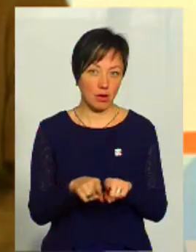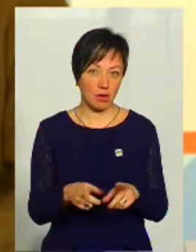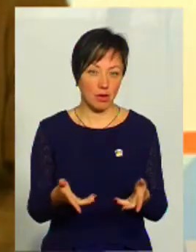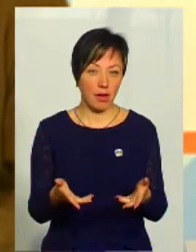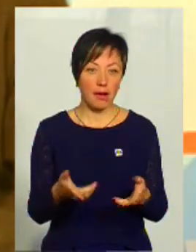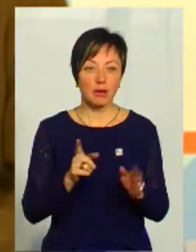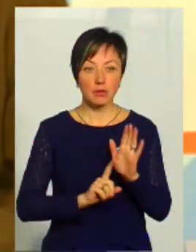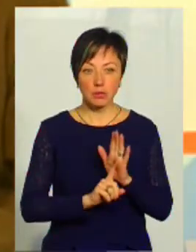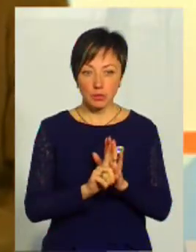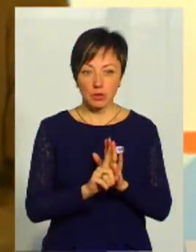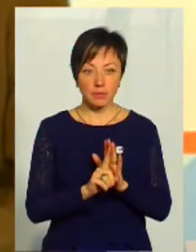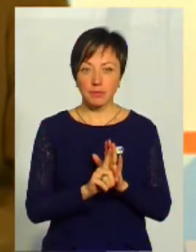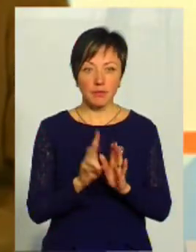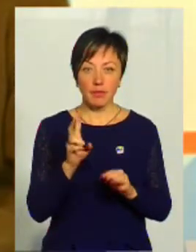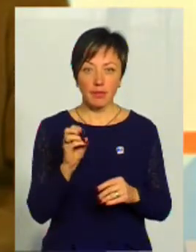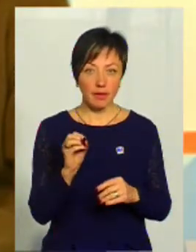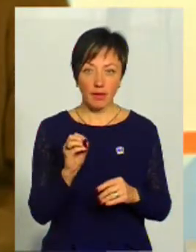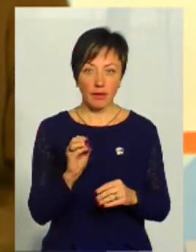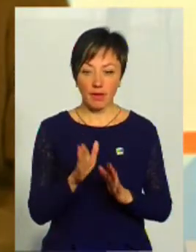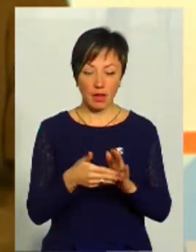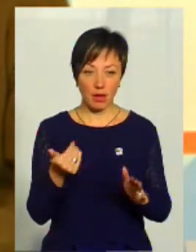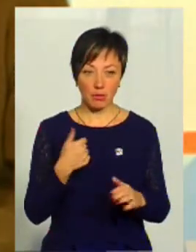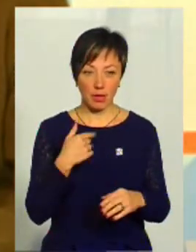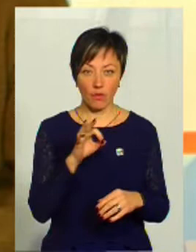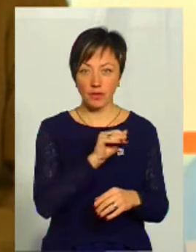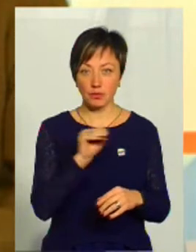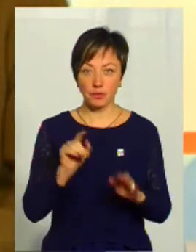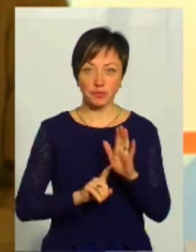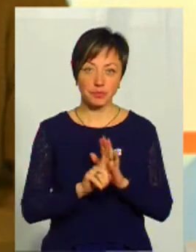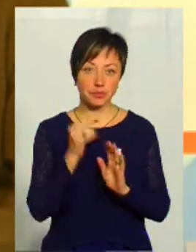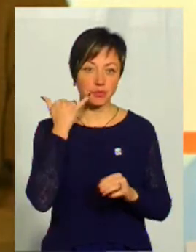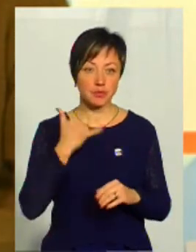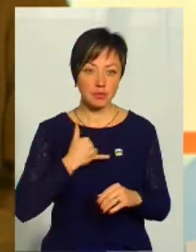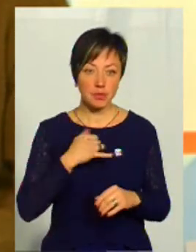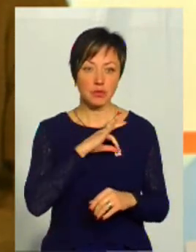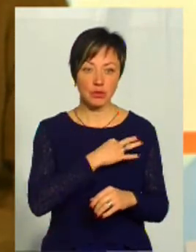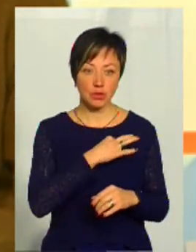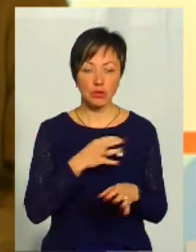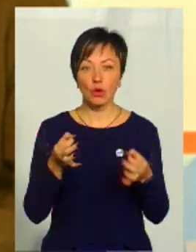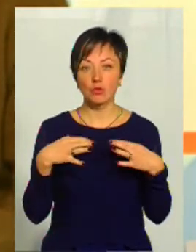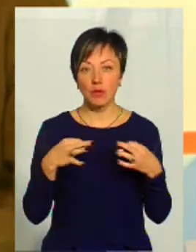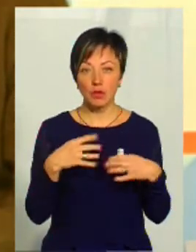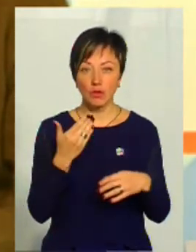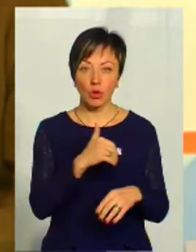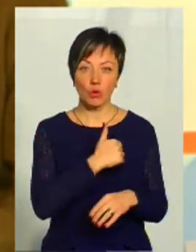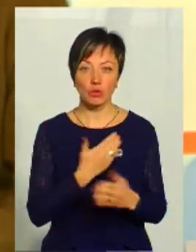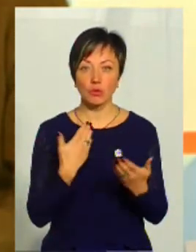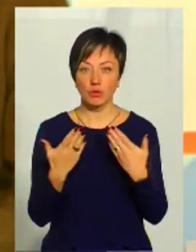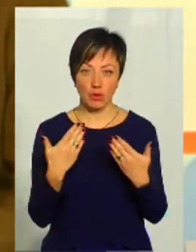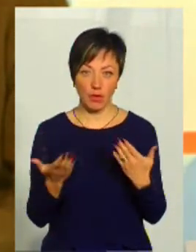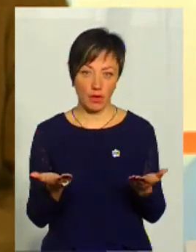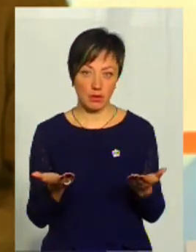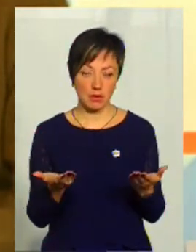органи. Тобто вони, викликаючи мене офіційно, починали телефонувати слідчі і розповідати, що вони хочуть